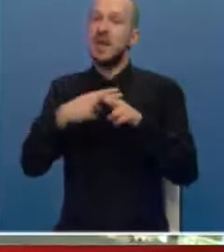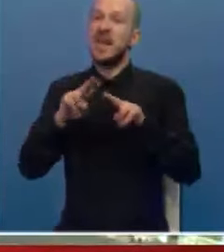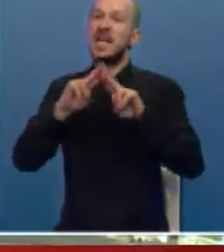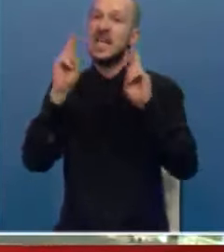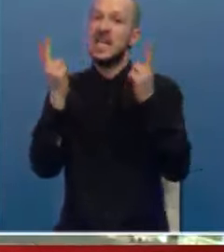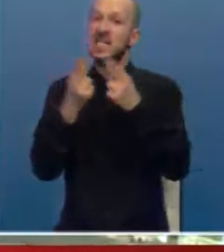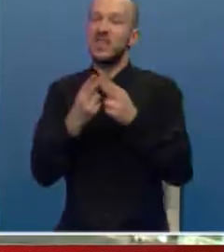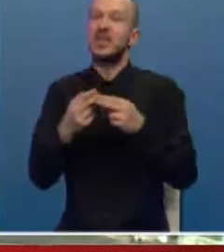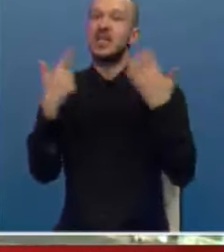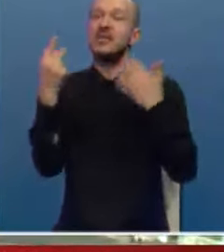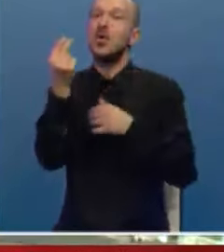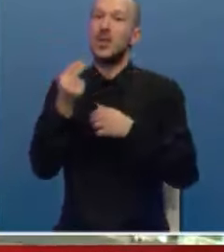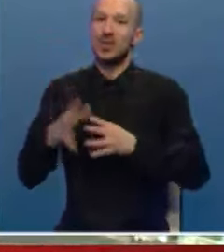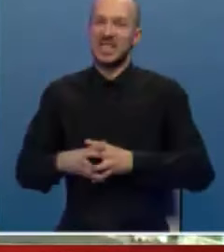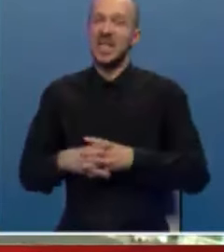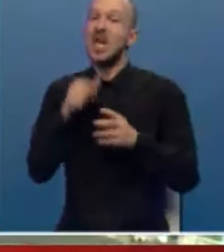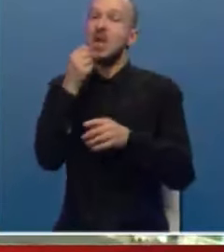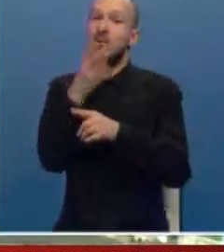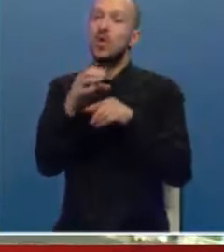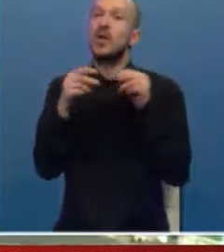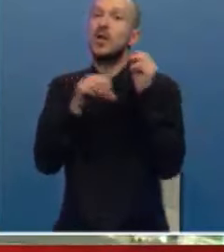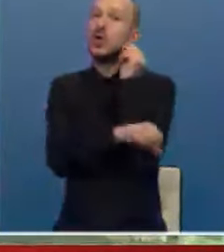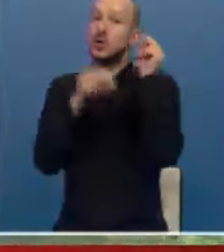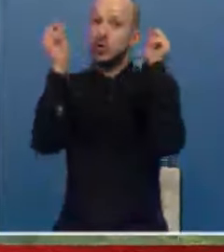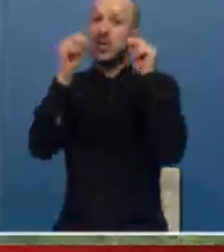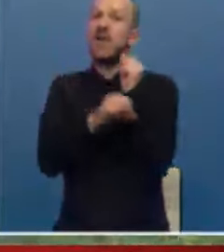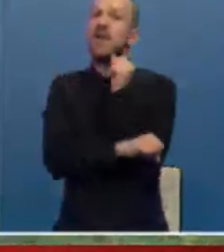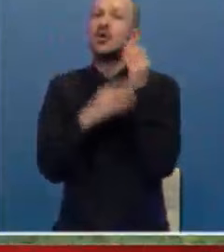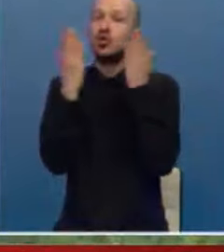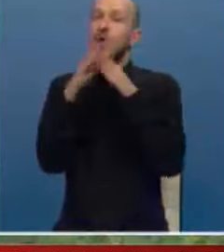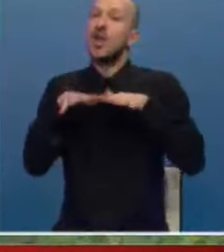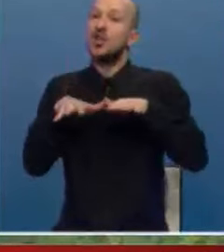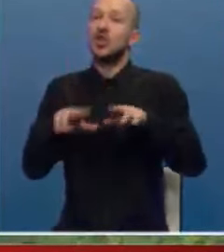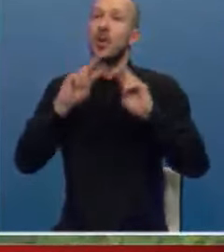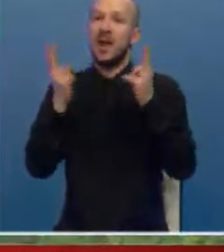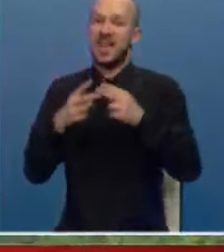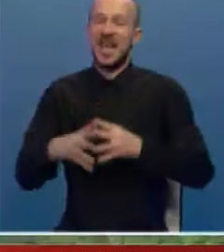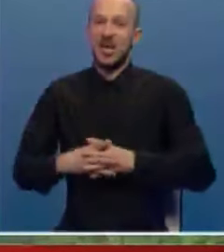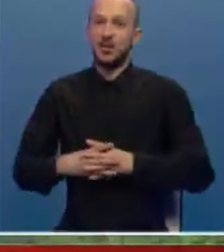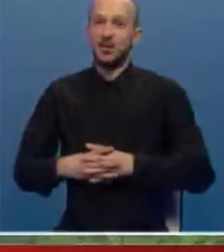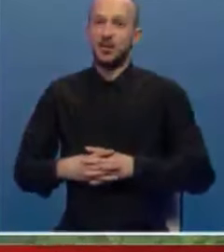svijeta sedme umjetnosti te brojne studente filmskih škola širom planete.